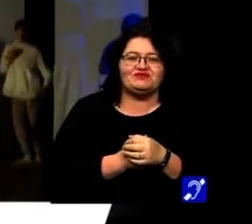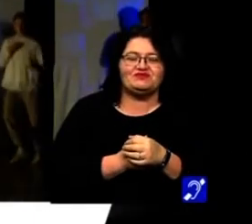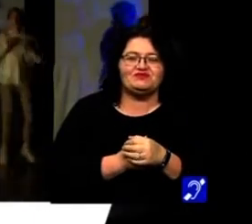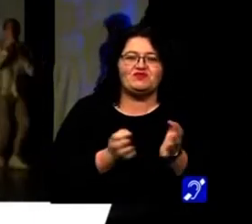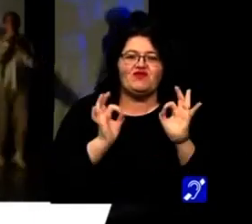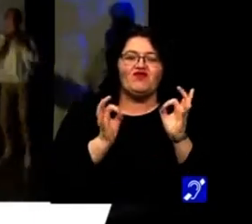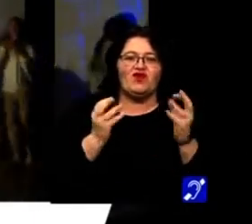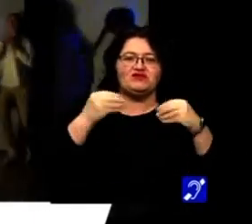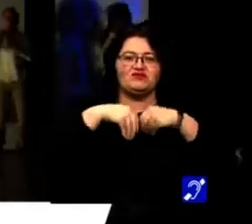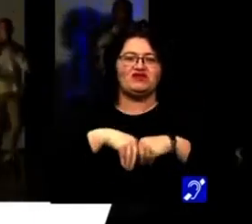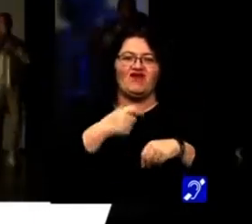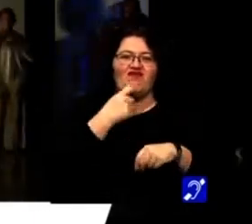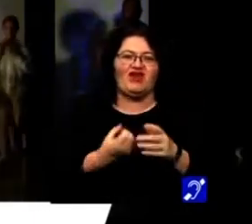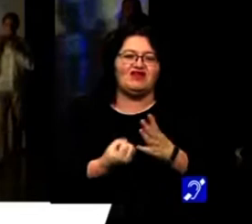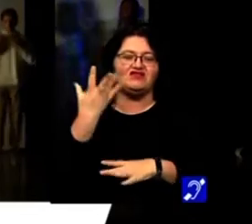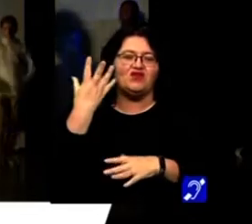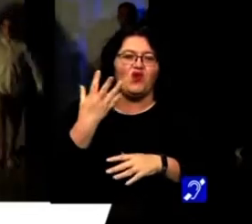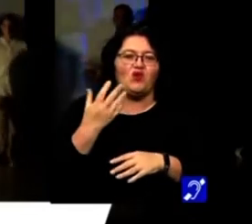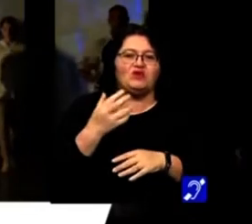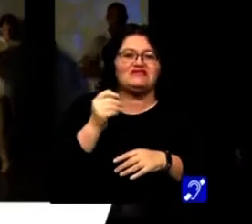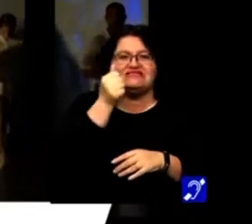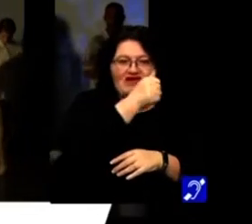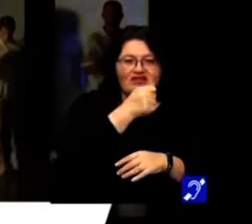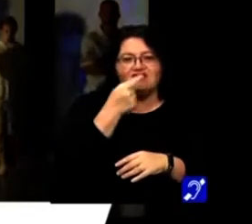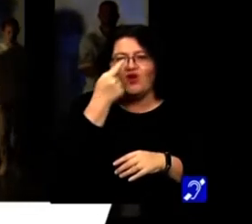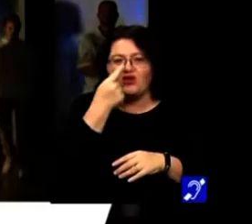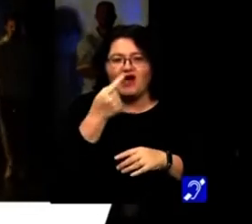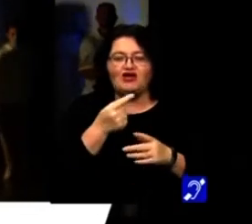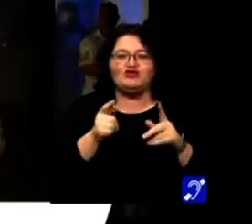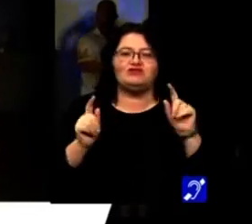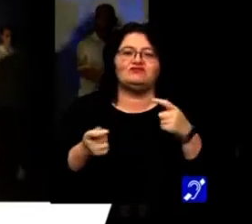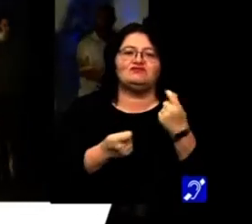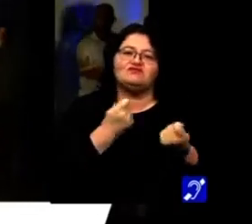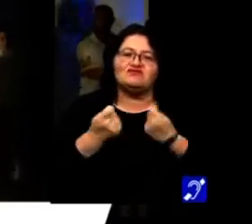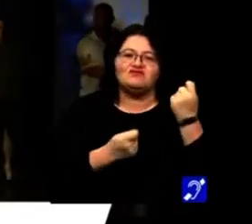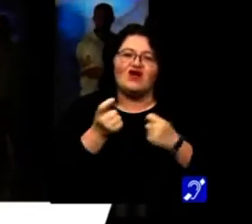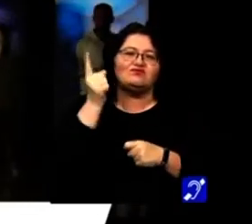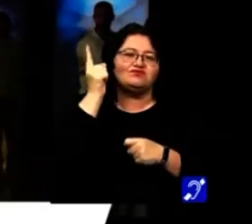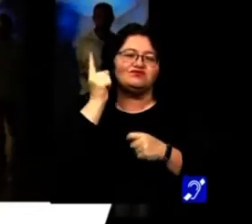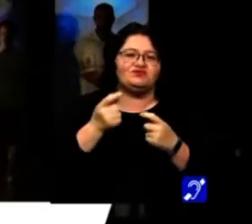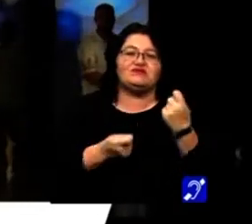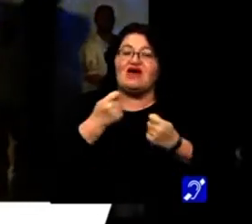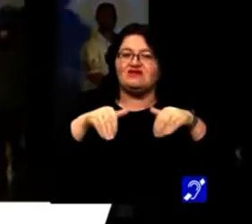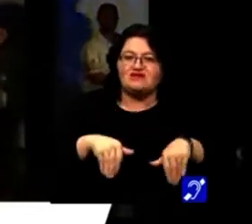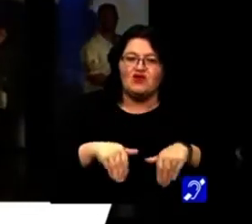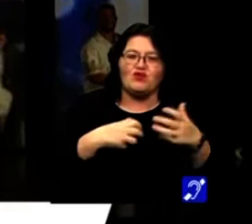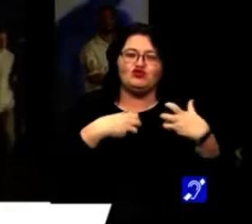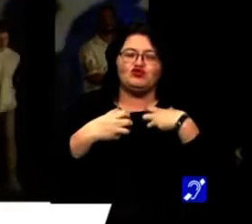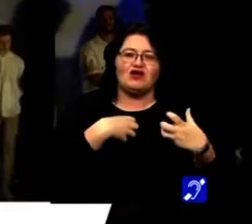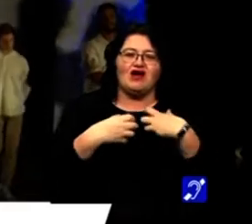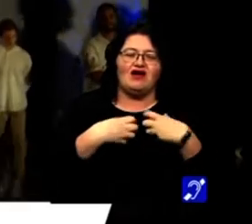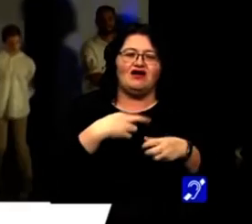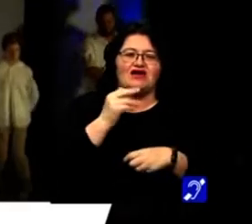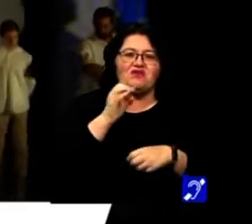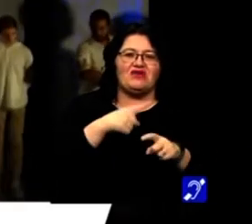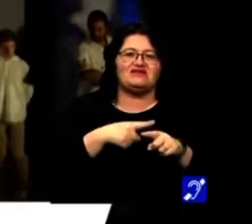Folosind îmbinarea dintre vechi și nou, dintre rural și urban, dintre coregrafia clasică și cea contemporană, scenariul spectacolului